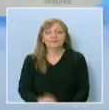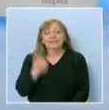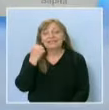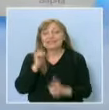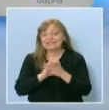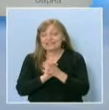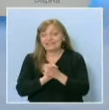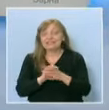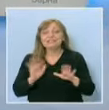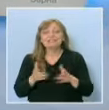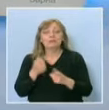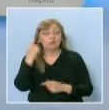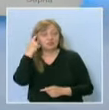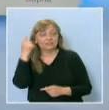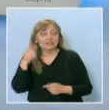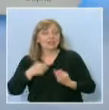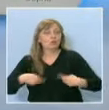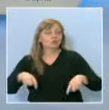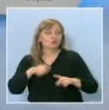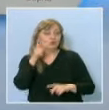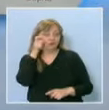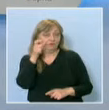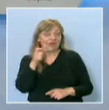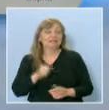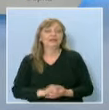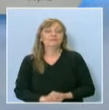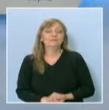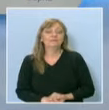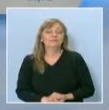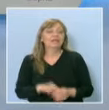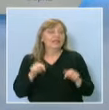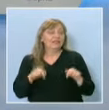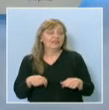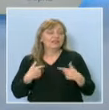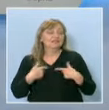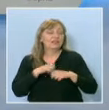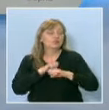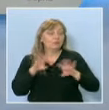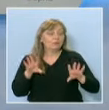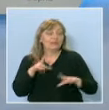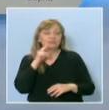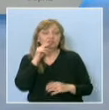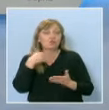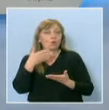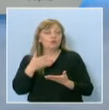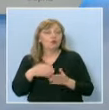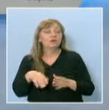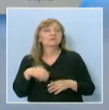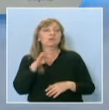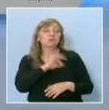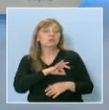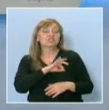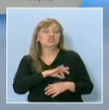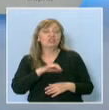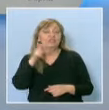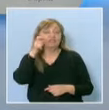Здравейте! Започва Знание БГ от студиото във Варна с мен Нора Бочева. Днес в нашето предаване ще говорим за поредните постижения